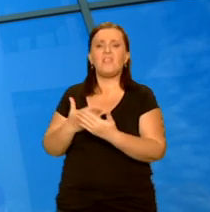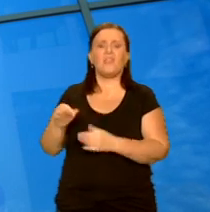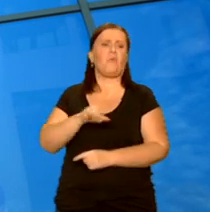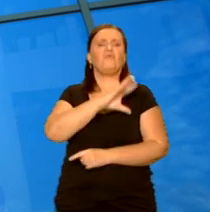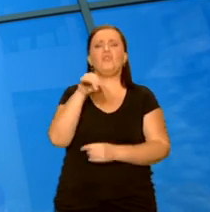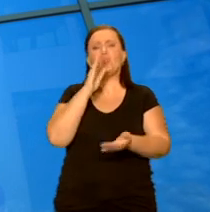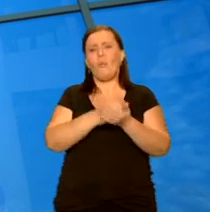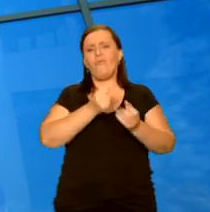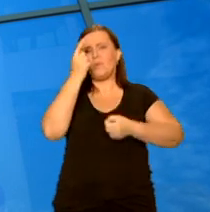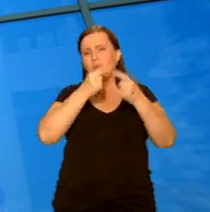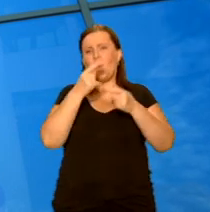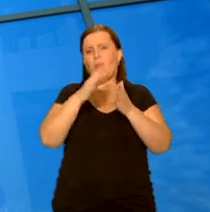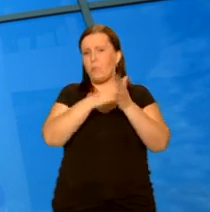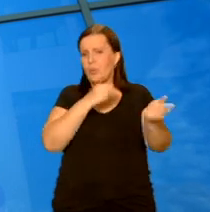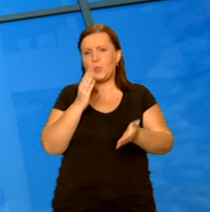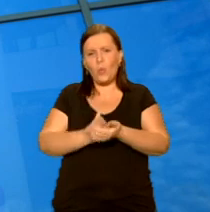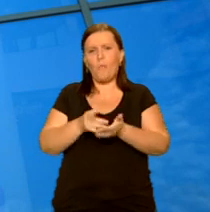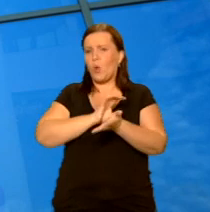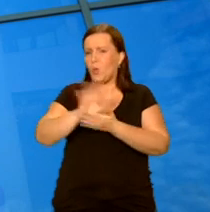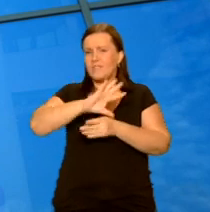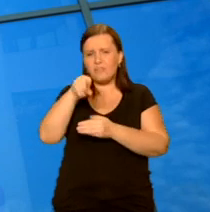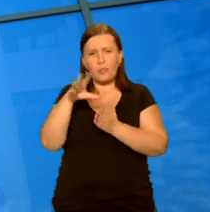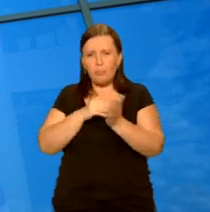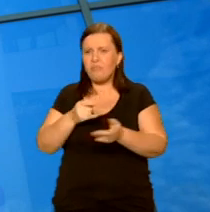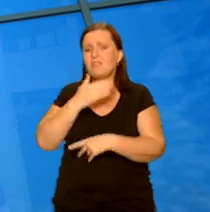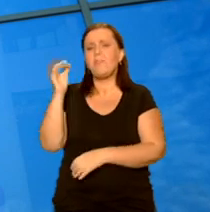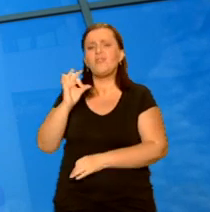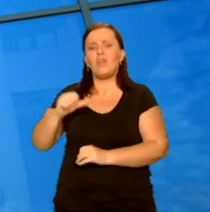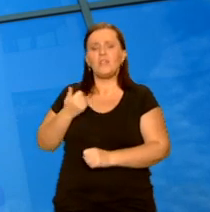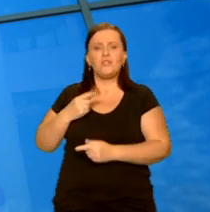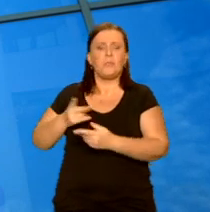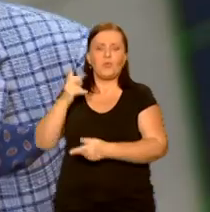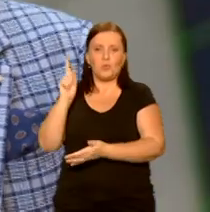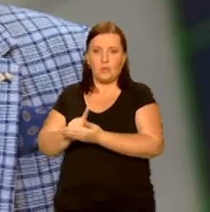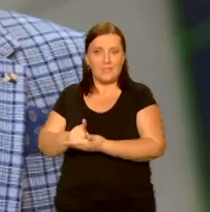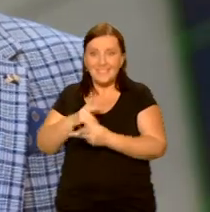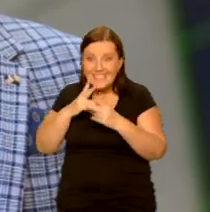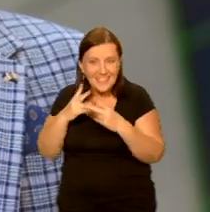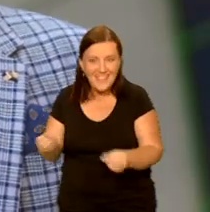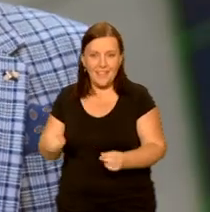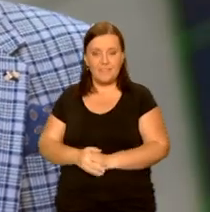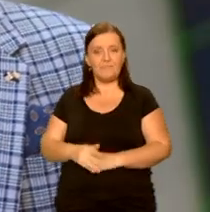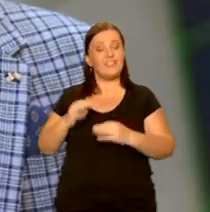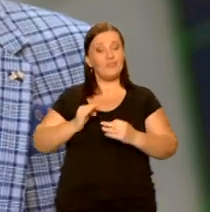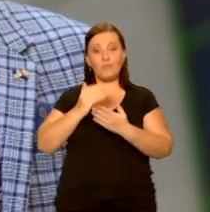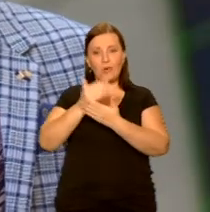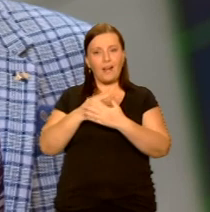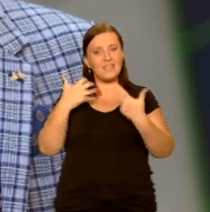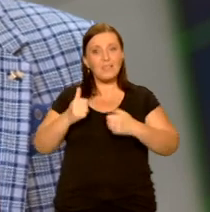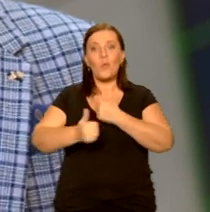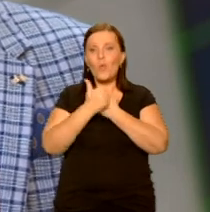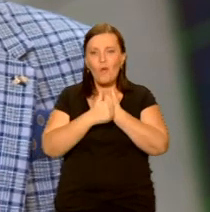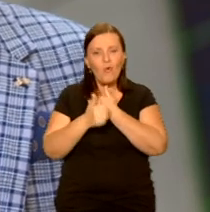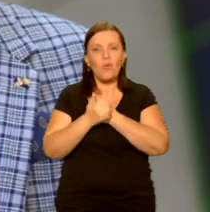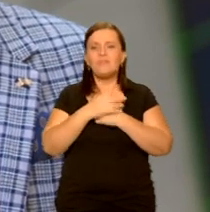wyprodukowane i nie ma szansy na odniesienie sukcesu. No, nic bardziej błędnego. W programie udowodnimy dziś Państwu, że nie trzeba